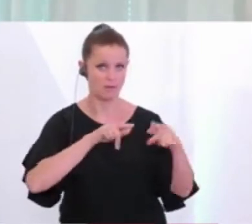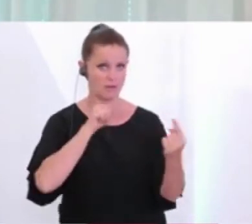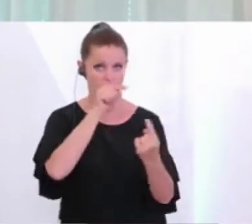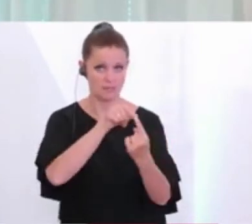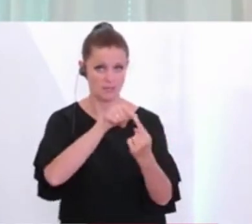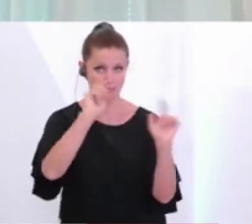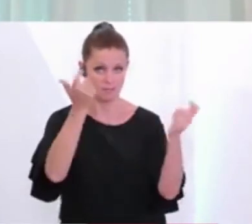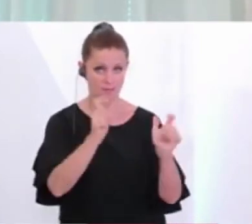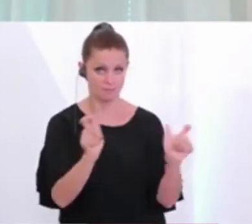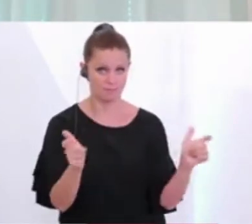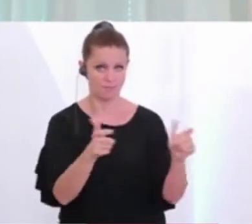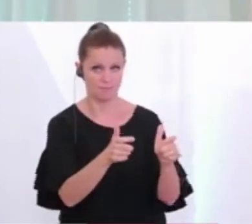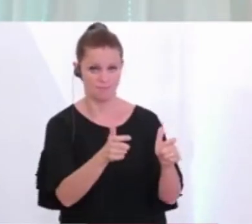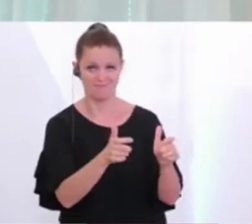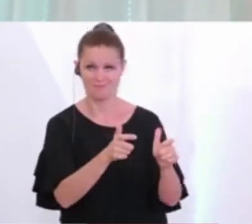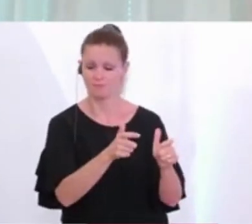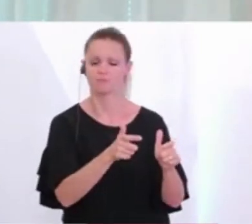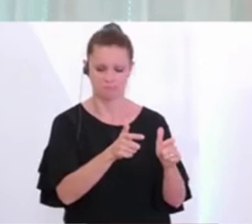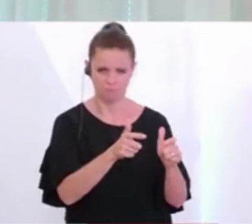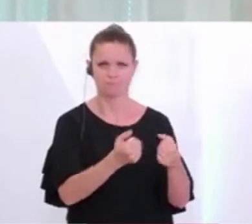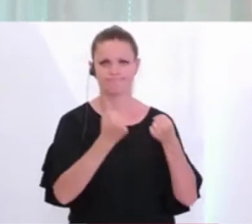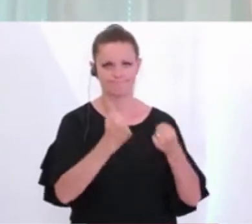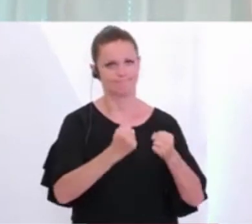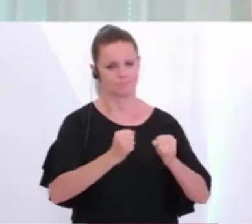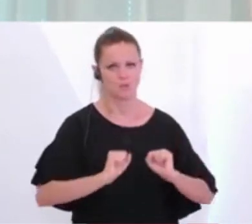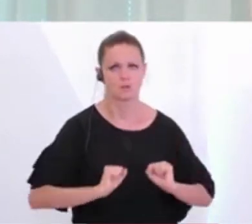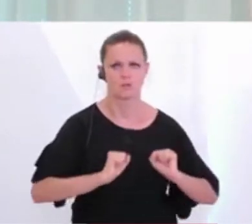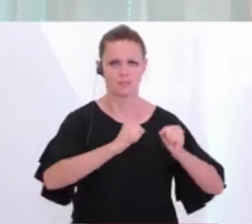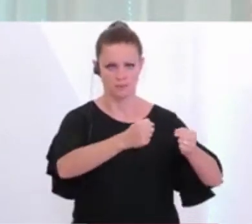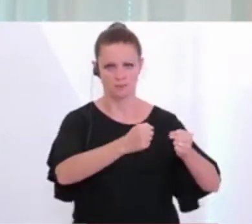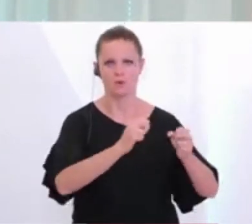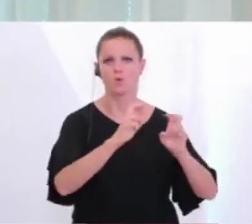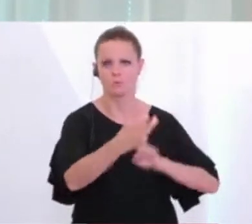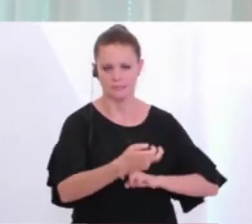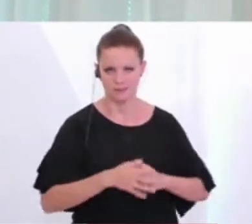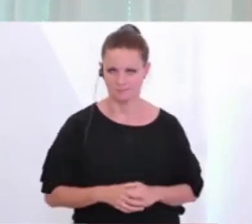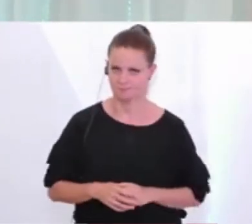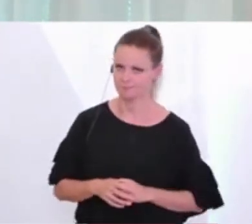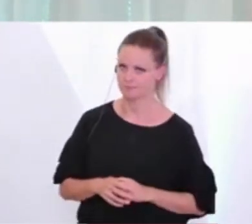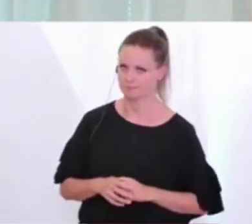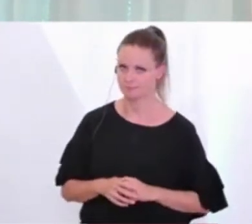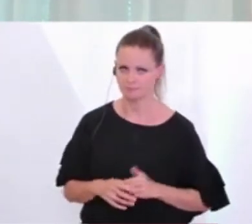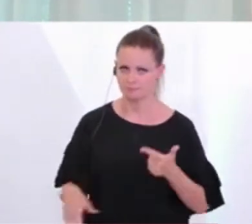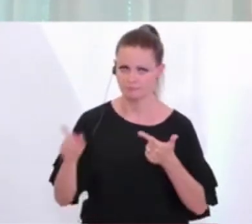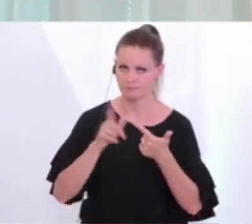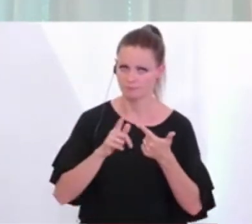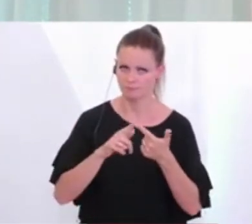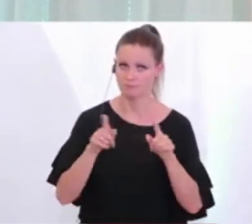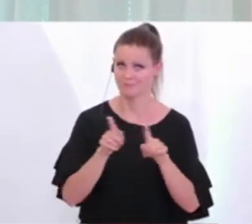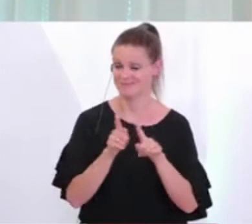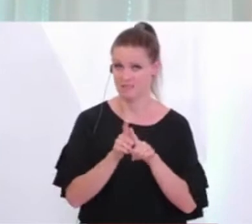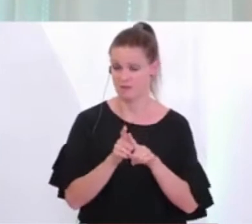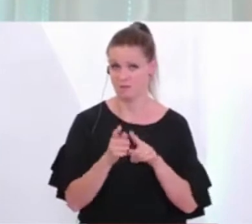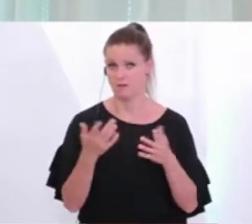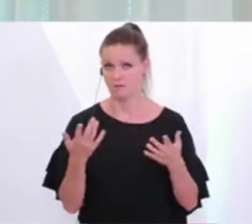die Eingrenzung und Abgrenzung mit aller Kraft zu realisieren. Ja, und was wir aber zweitens, und das hat jetzt